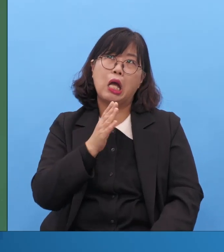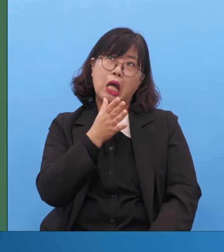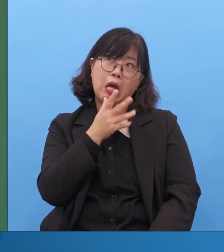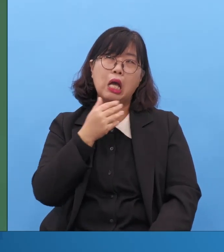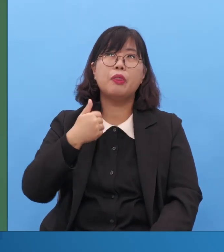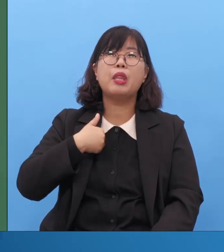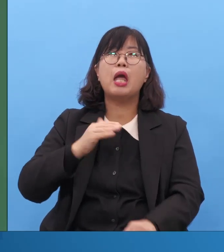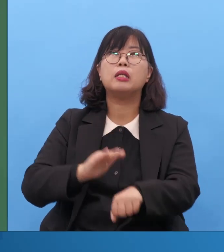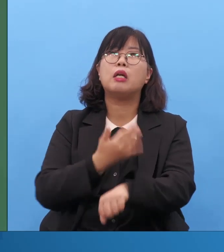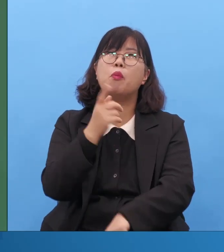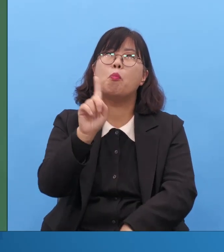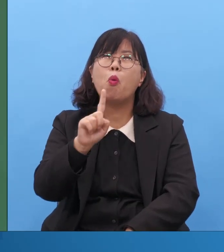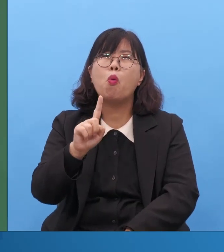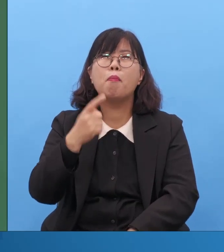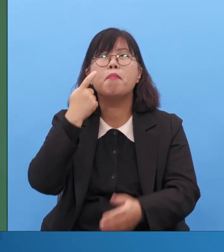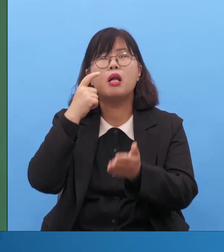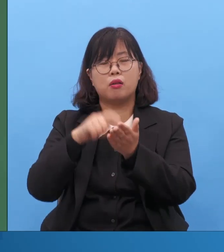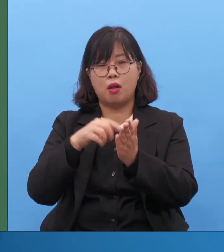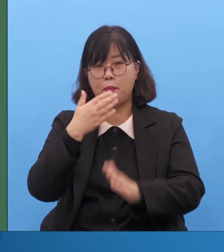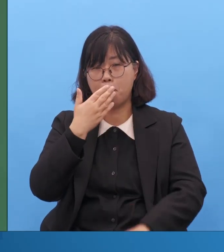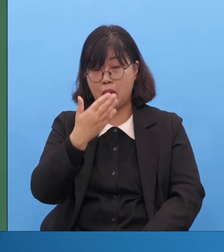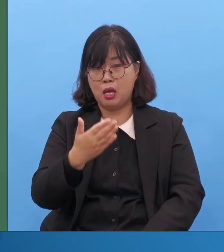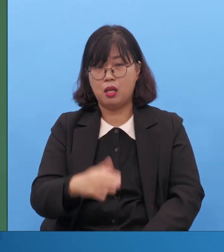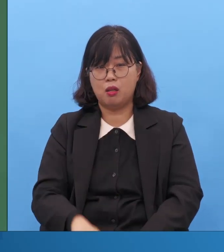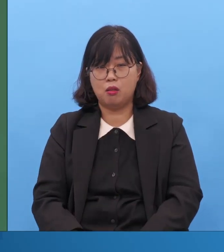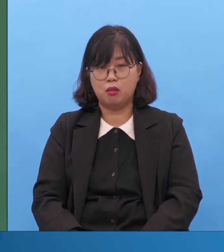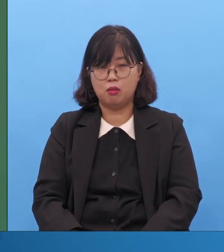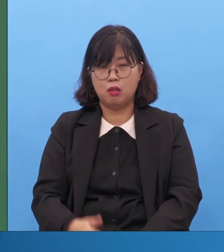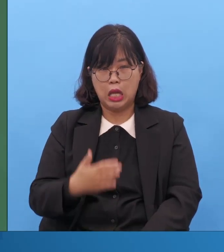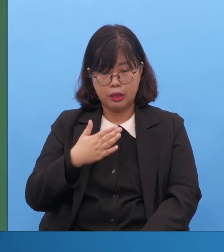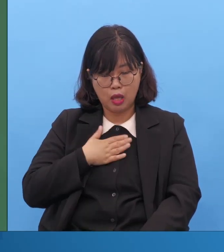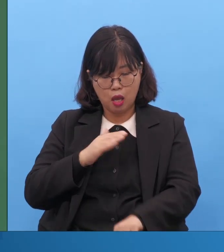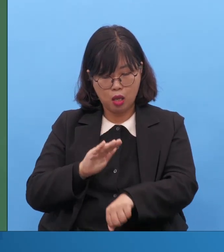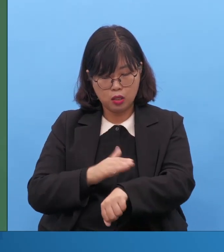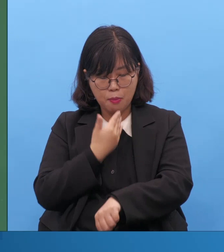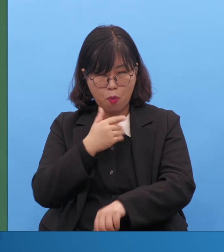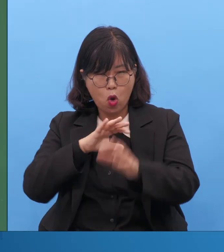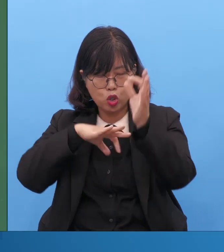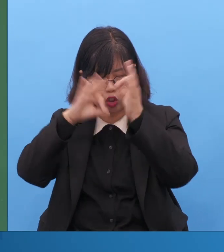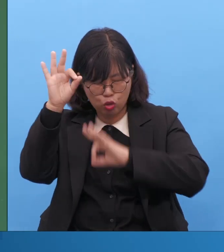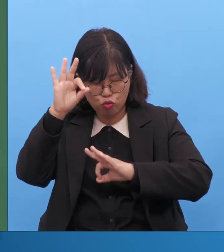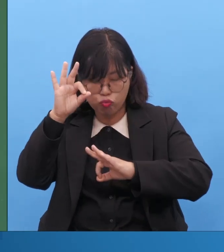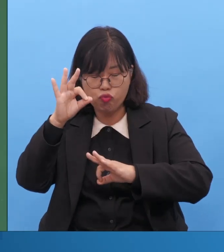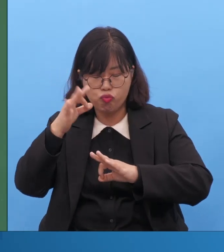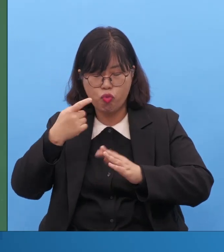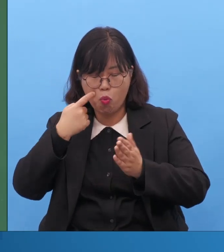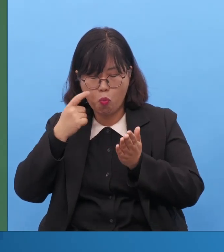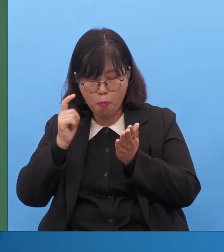그렇죠 그리고 다른 사람 내 잘못을 먼저 보고 다른 사람을 쳐다볼 때 이해가 돼요 그렇죠